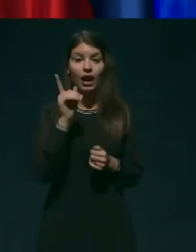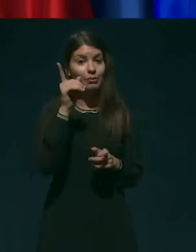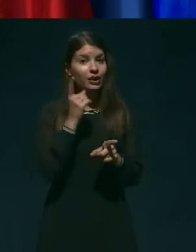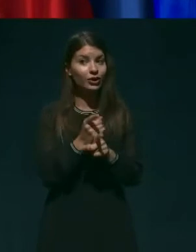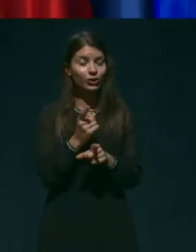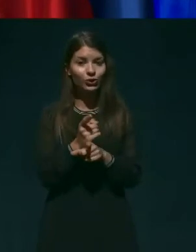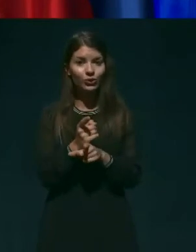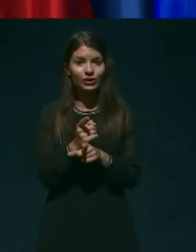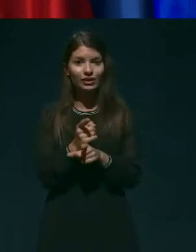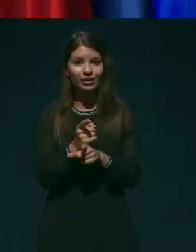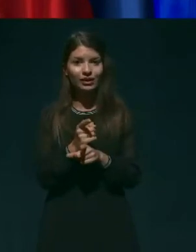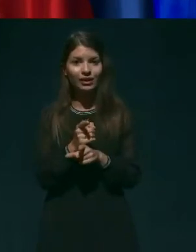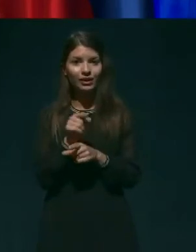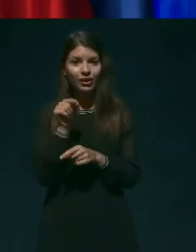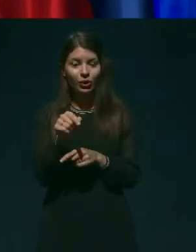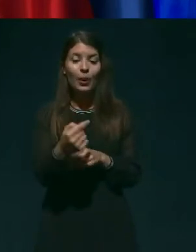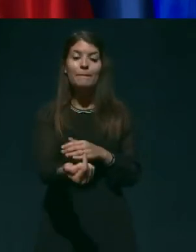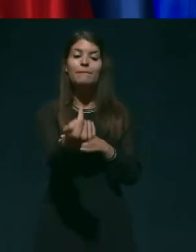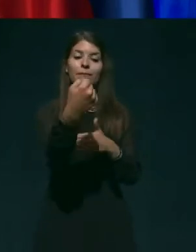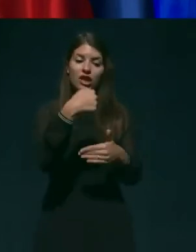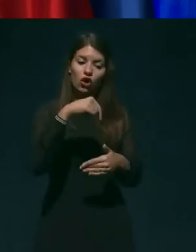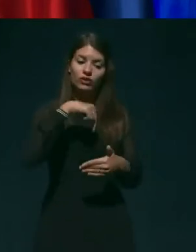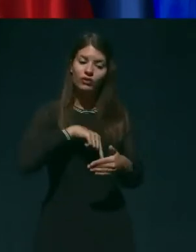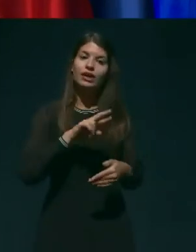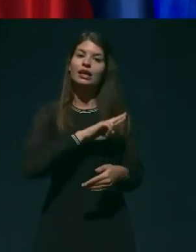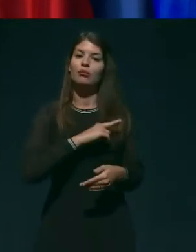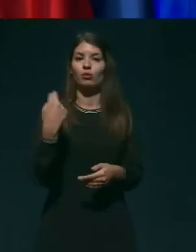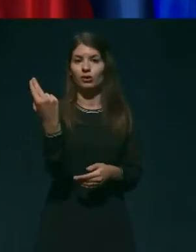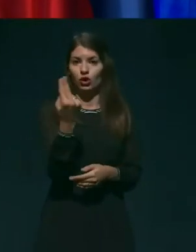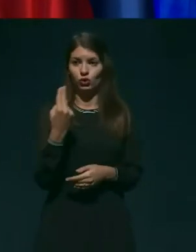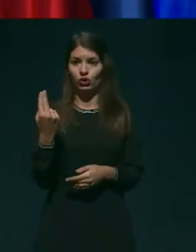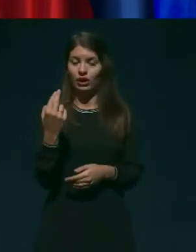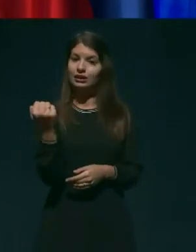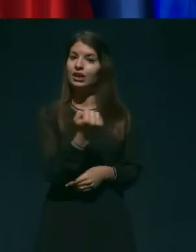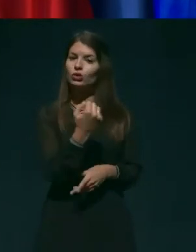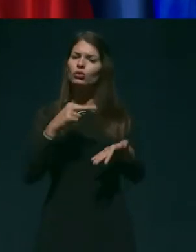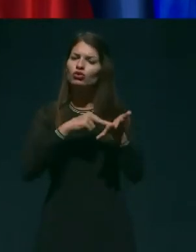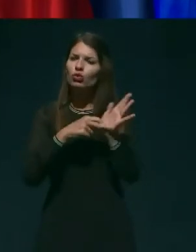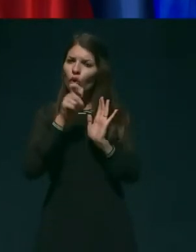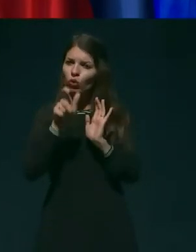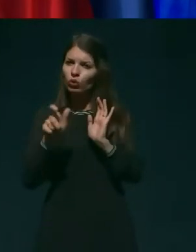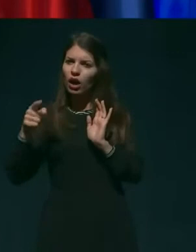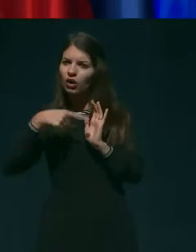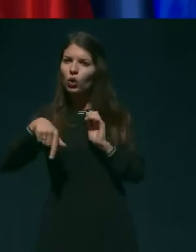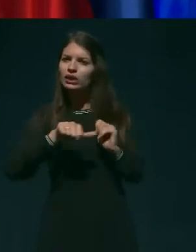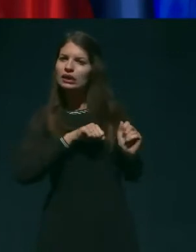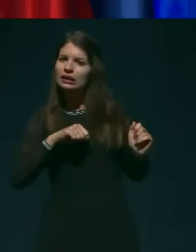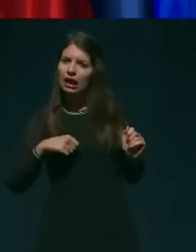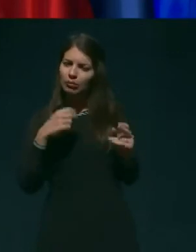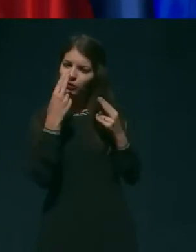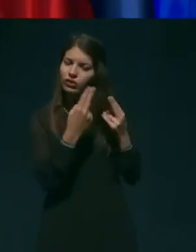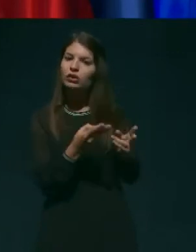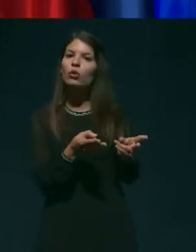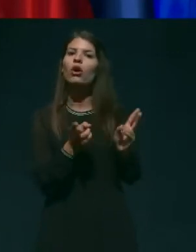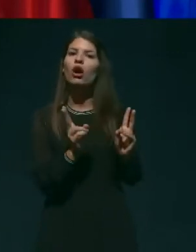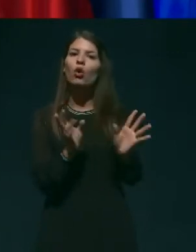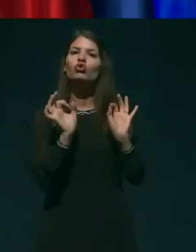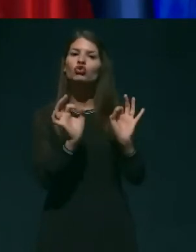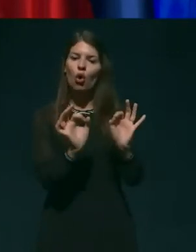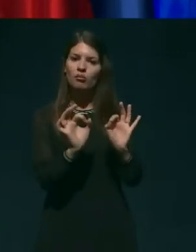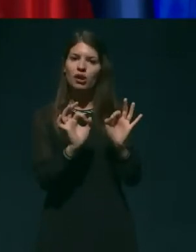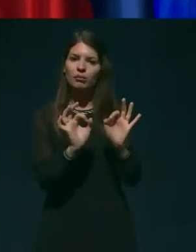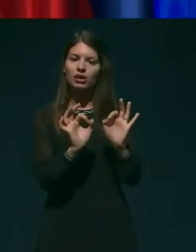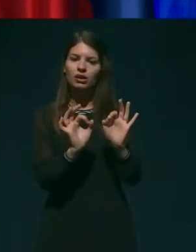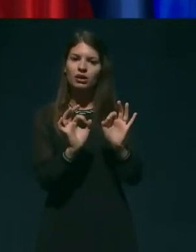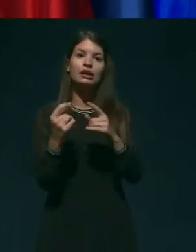prihod v Republiko Slovenijo, da se strokovnjaki sami prepričajo v kako dobrem epidemiološkem stanju je